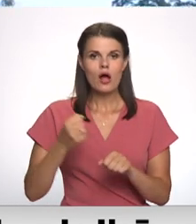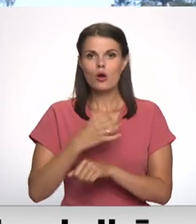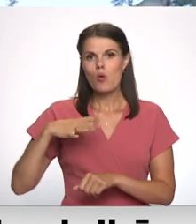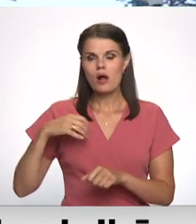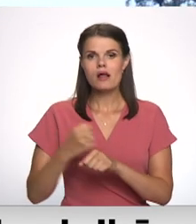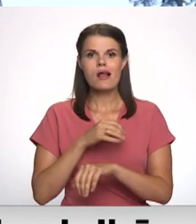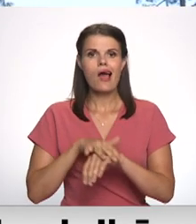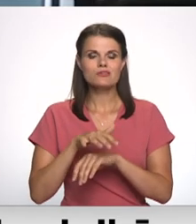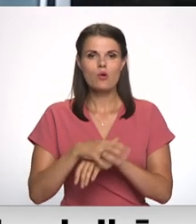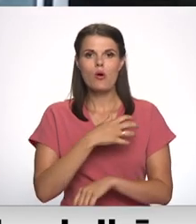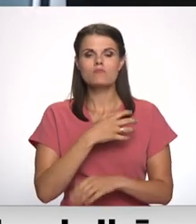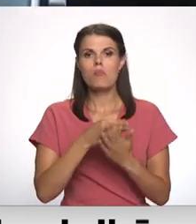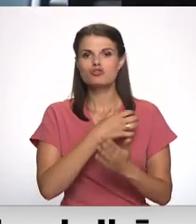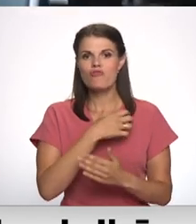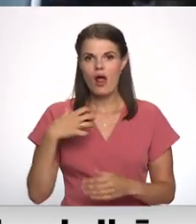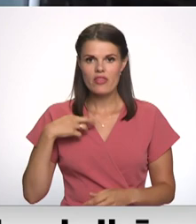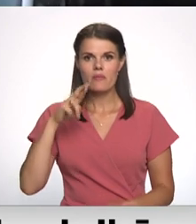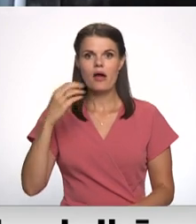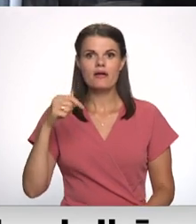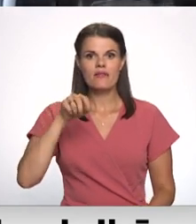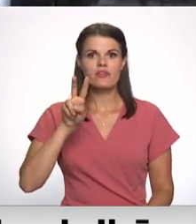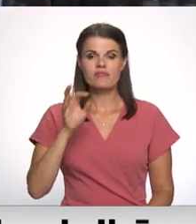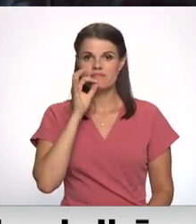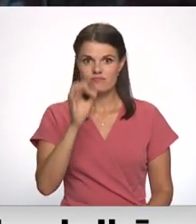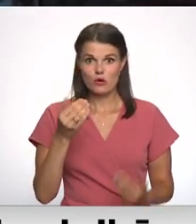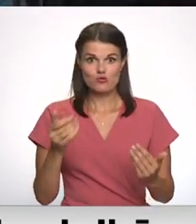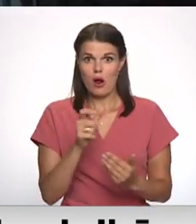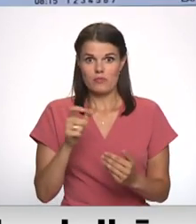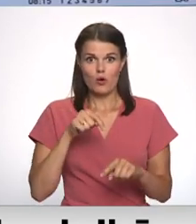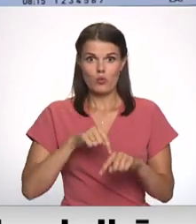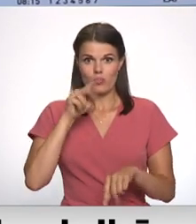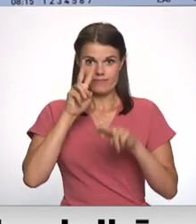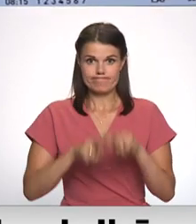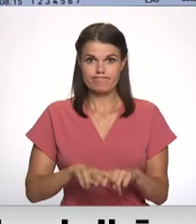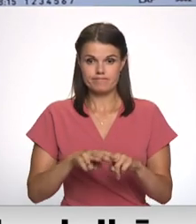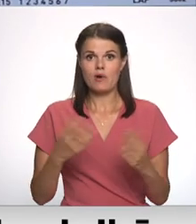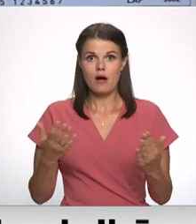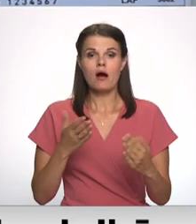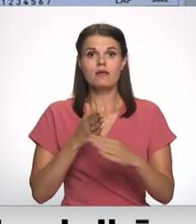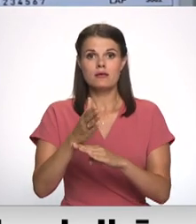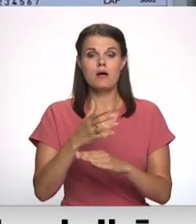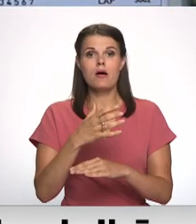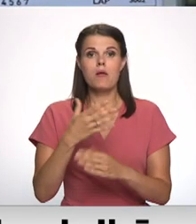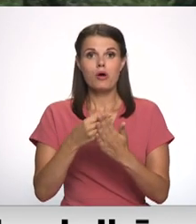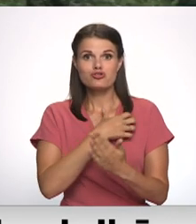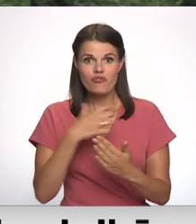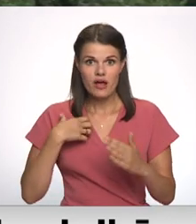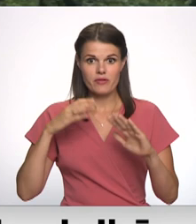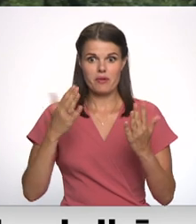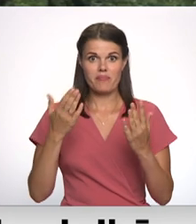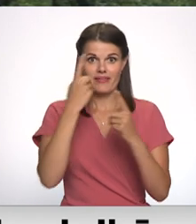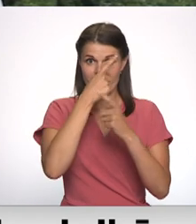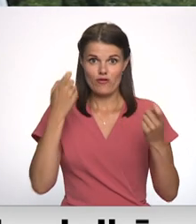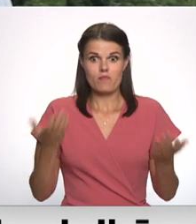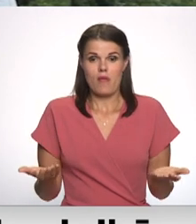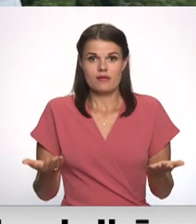aizkrauklis pašvaldībā RETV norāda. Šobrīd esam ķilnieku lomā, jo iedzīvotāji negācijām vēršas pie vietvaras, lai gan informācija arī viņiem ir tikai